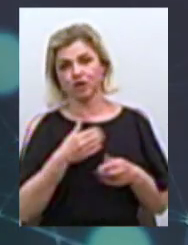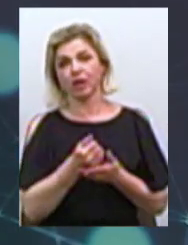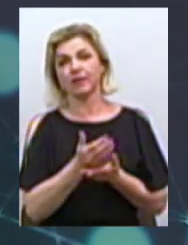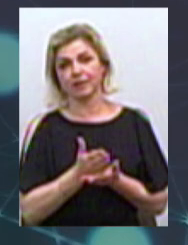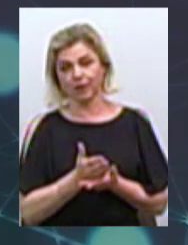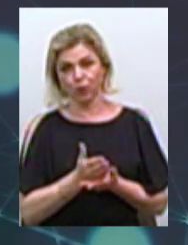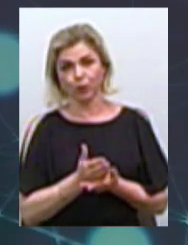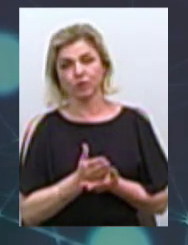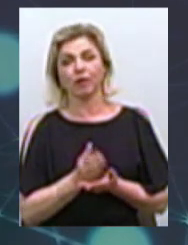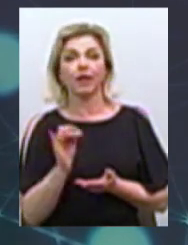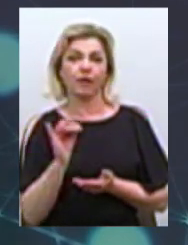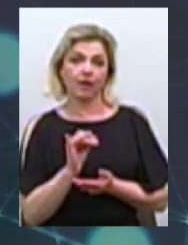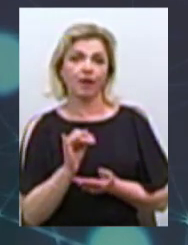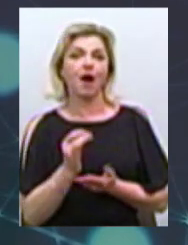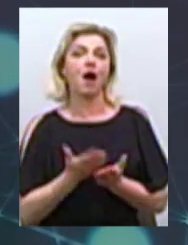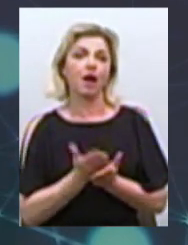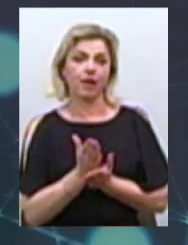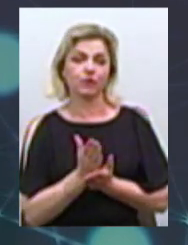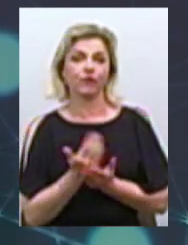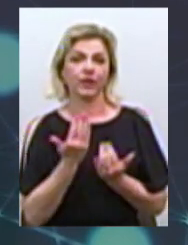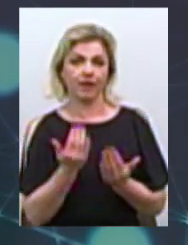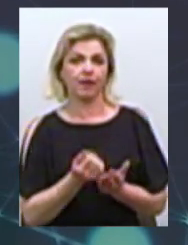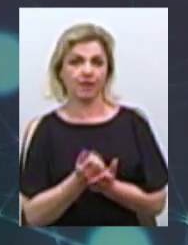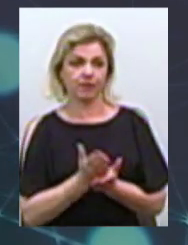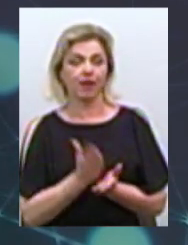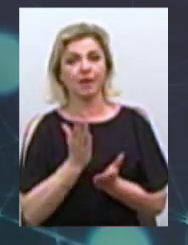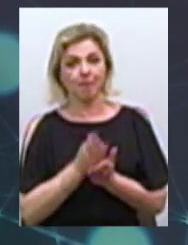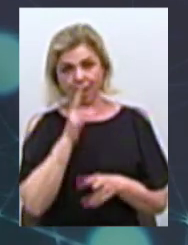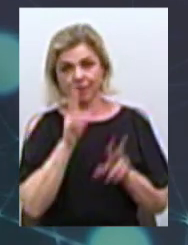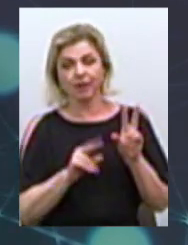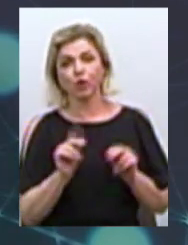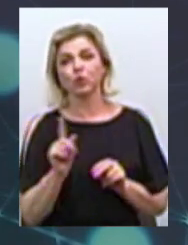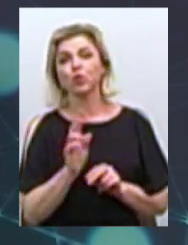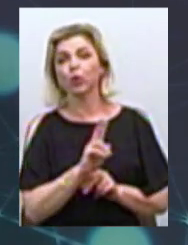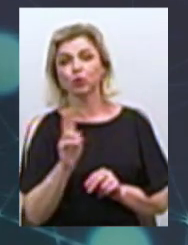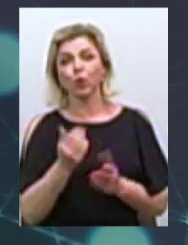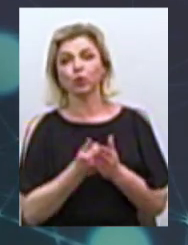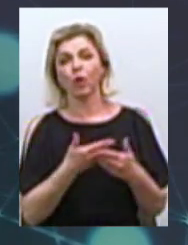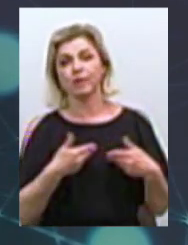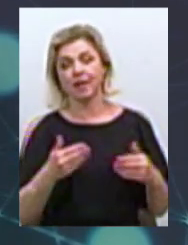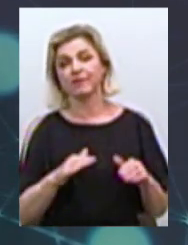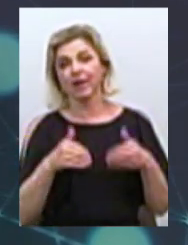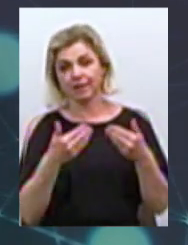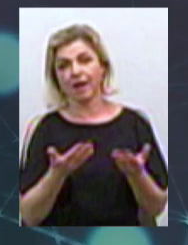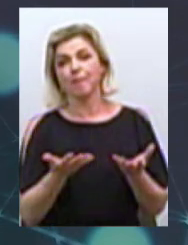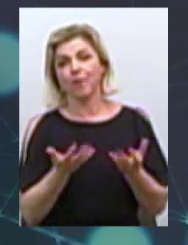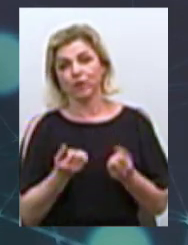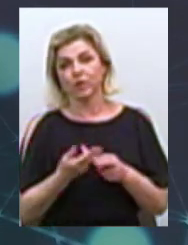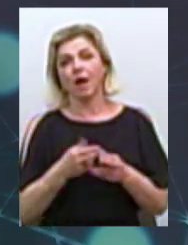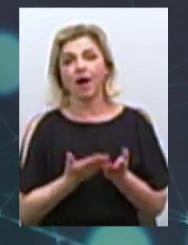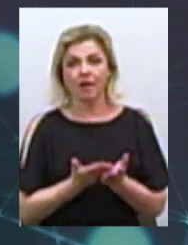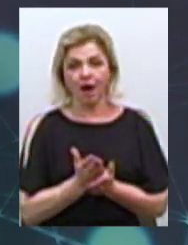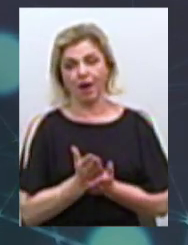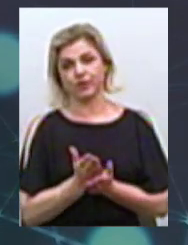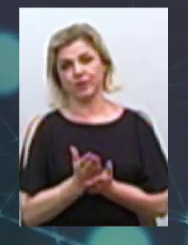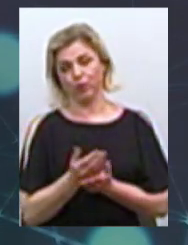наших послуг і над якістю їх надання. Маємо надію, що ті, хто до нас звертається, отримують якісні